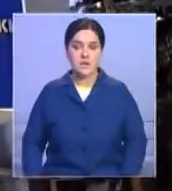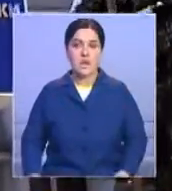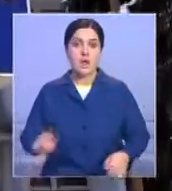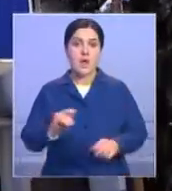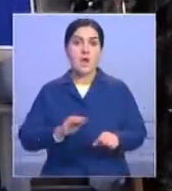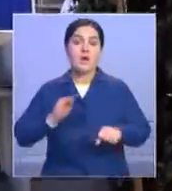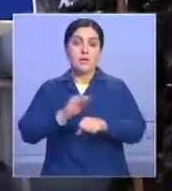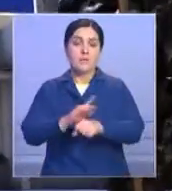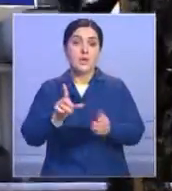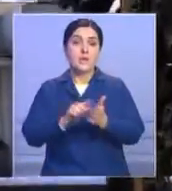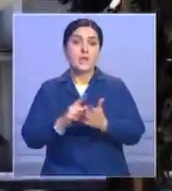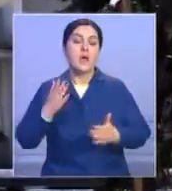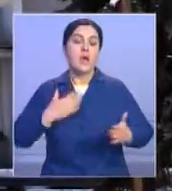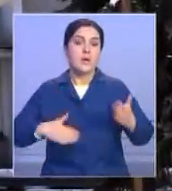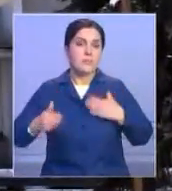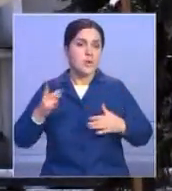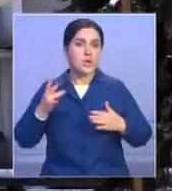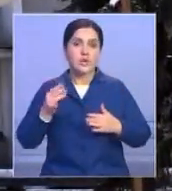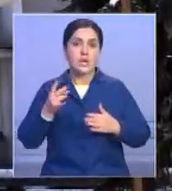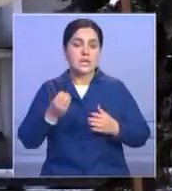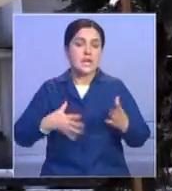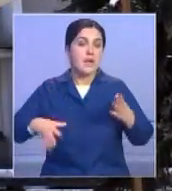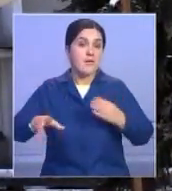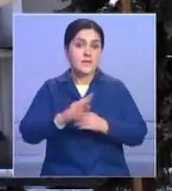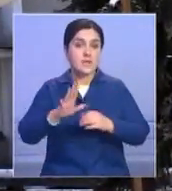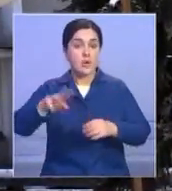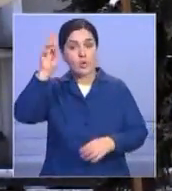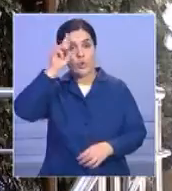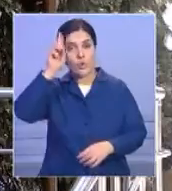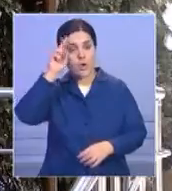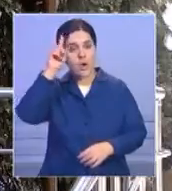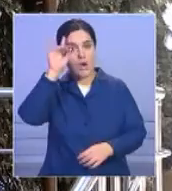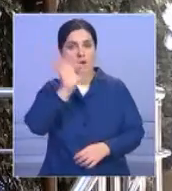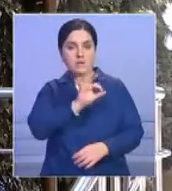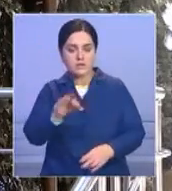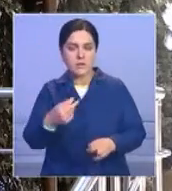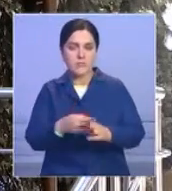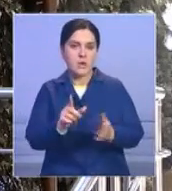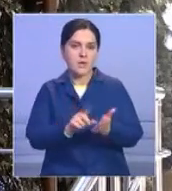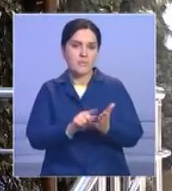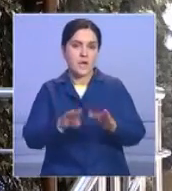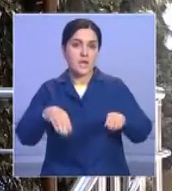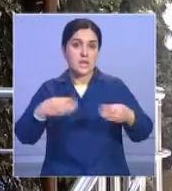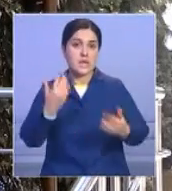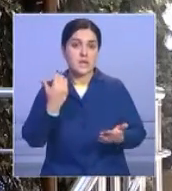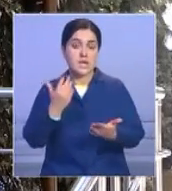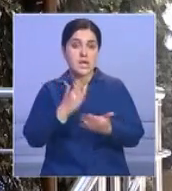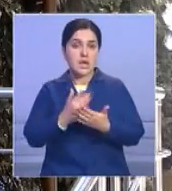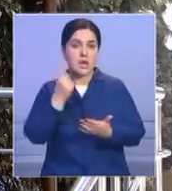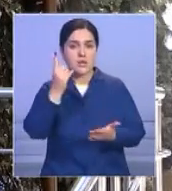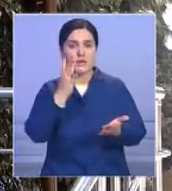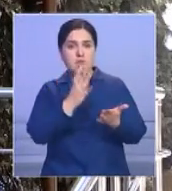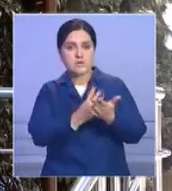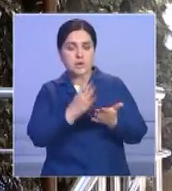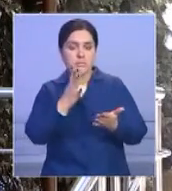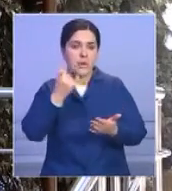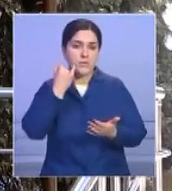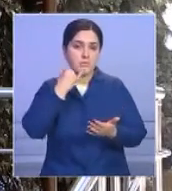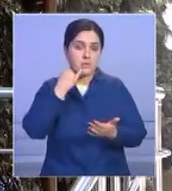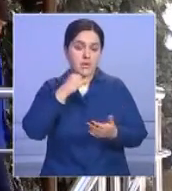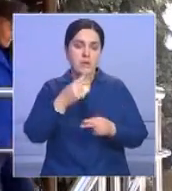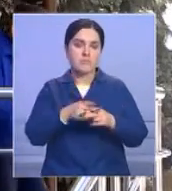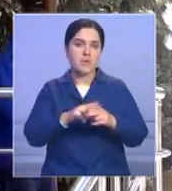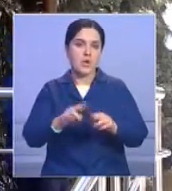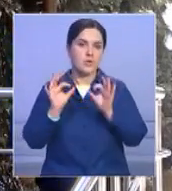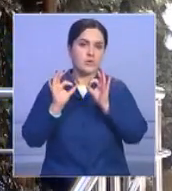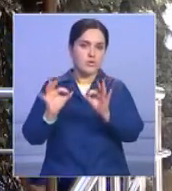обрадовало студентов, но, как выяснилось, не всех. Дело в том, что учиться на отлично непросто, а студенческую зарплату в полном размере получают только те учащиеся, у